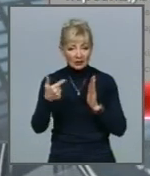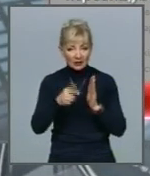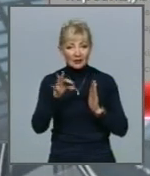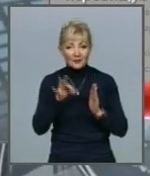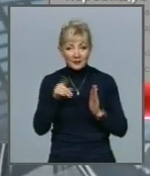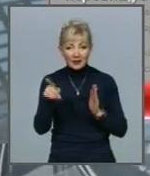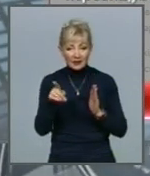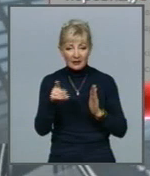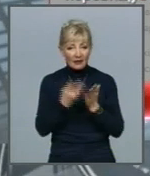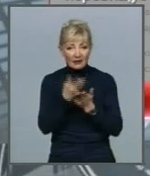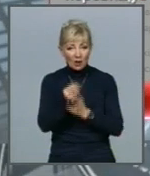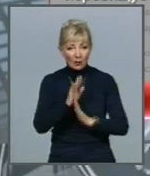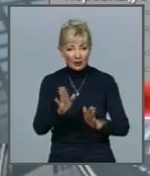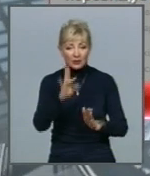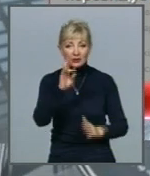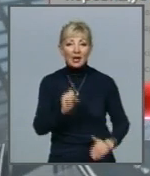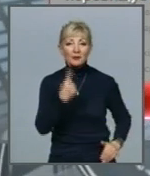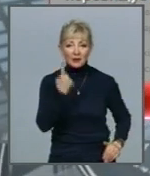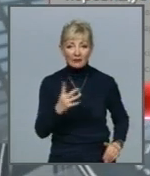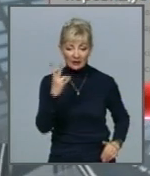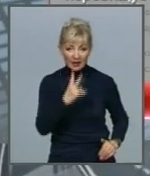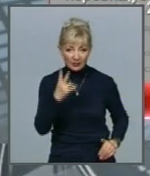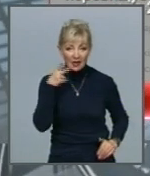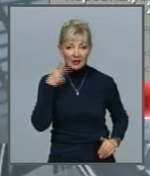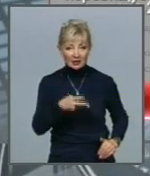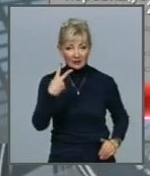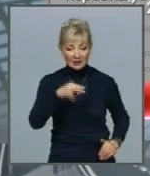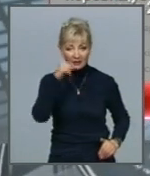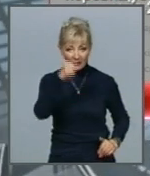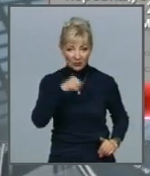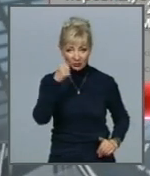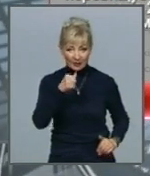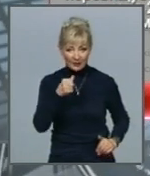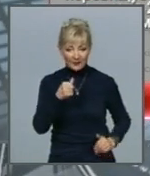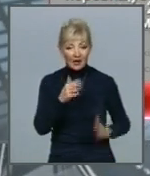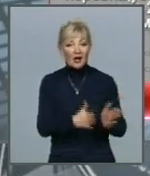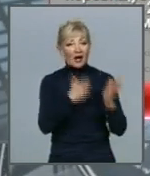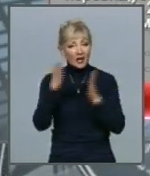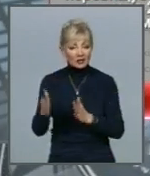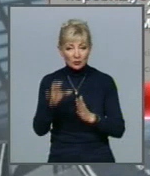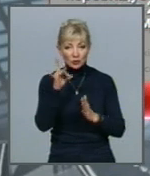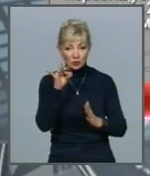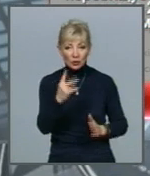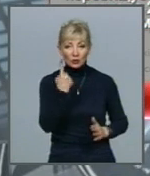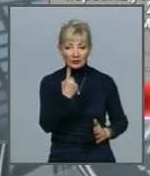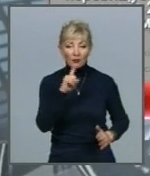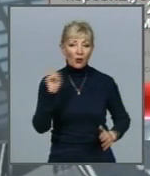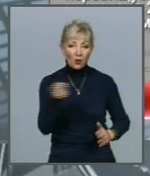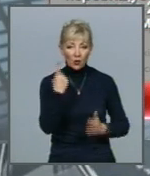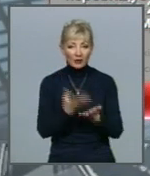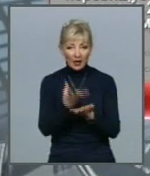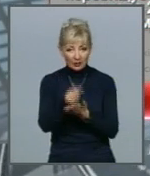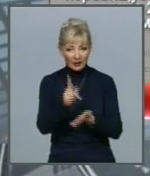не погашений станом на 1 листопада 2020 року Відтермінування на строк до 1 року сплату